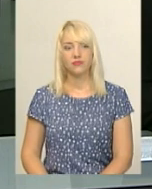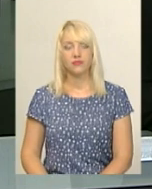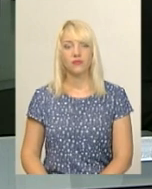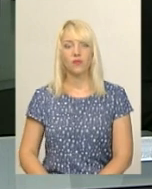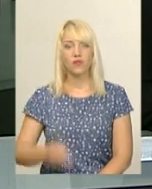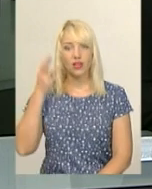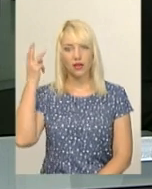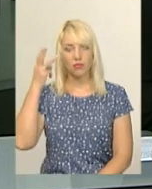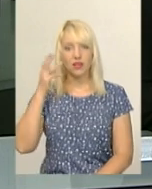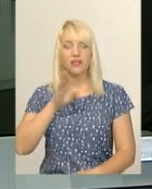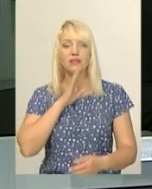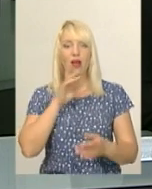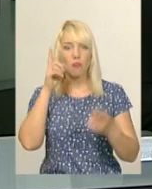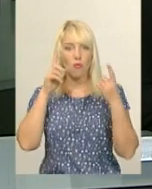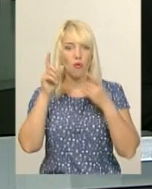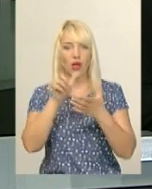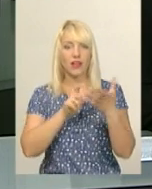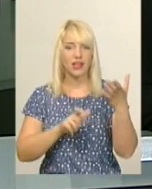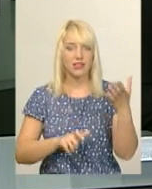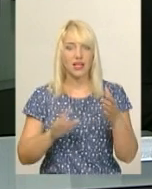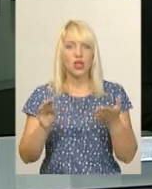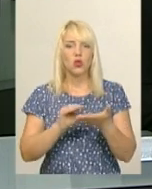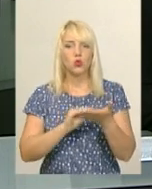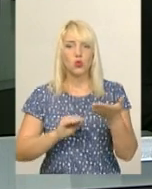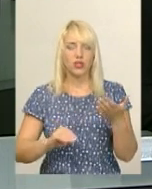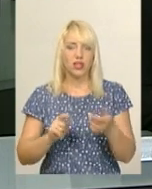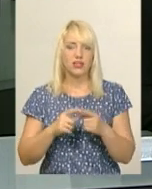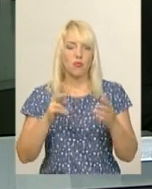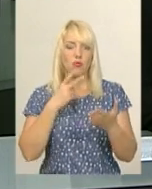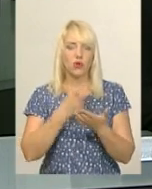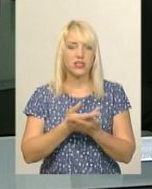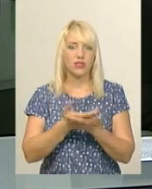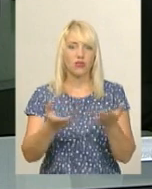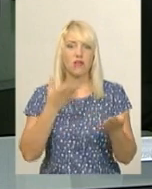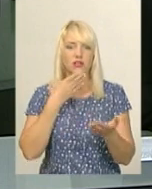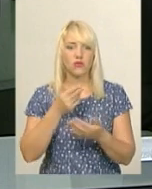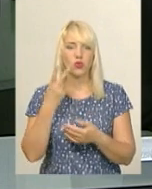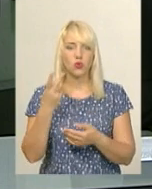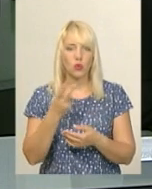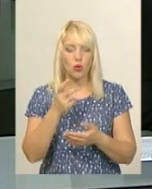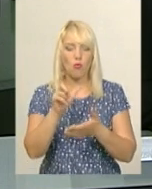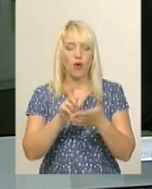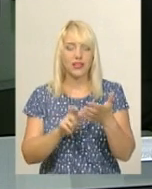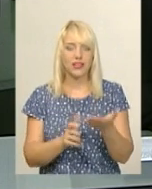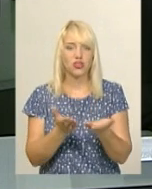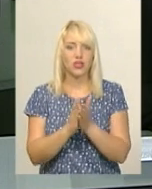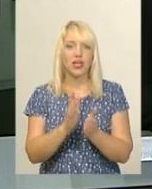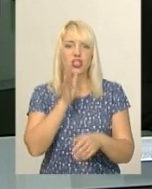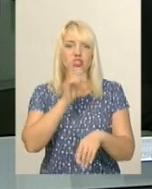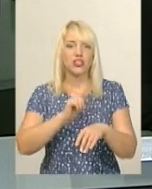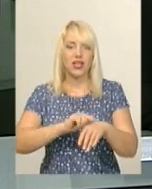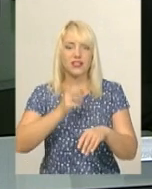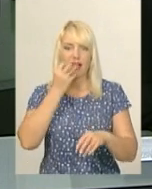Хмельницька поетеса і журналістка Наталя Поліщук презентувала свою другу поетичну збірку «Час квітів». Над книгою авторка